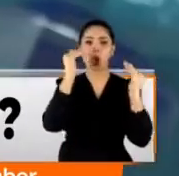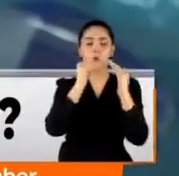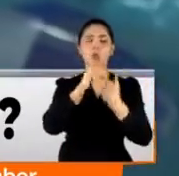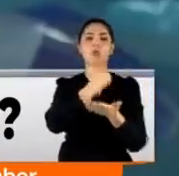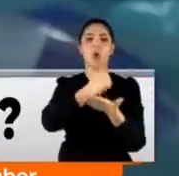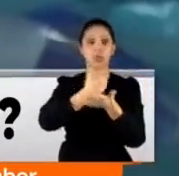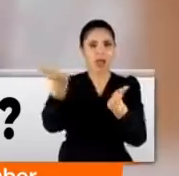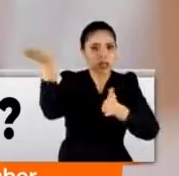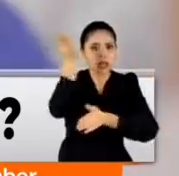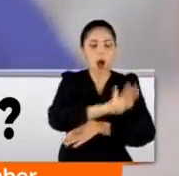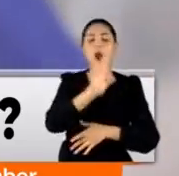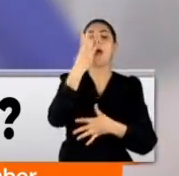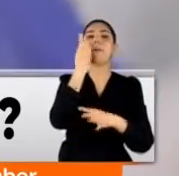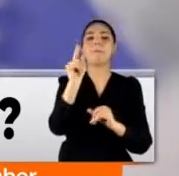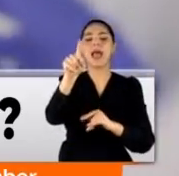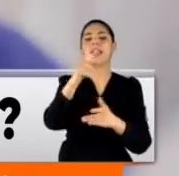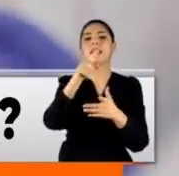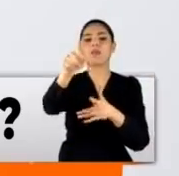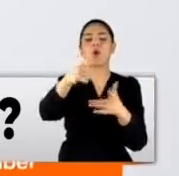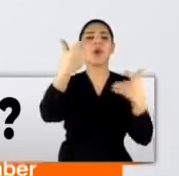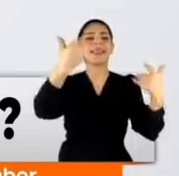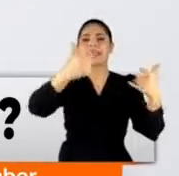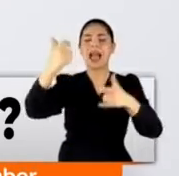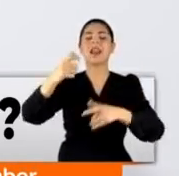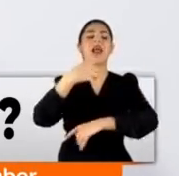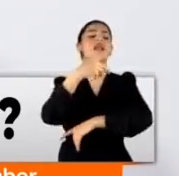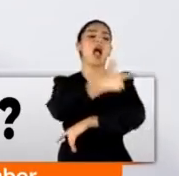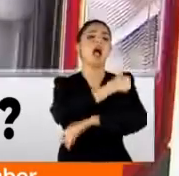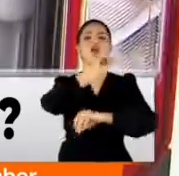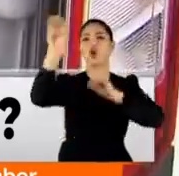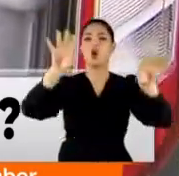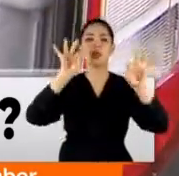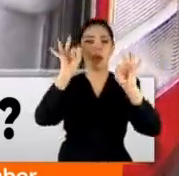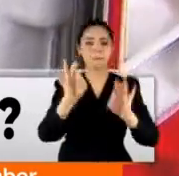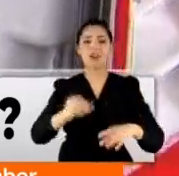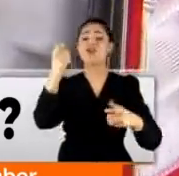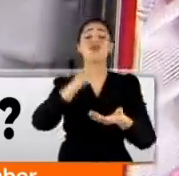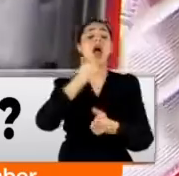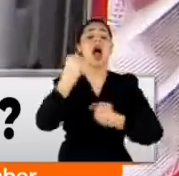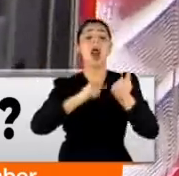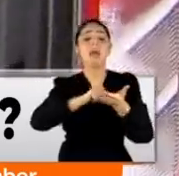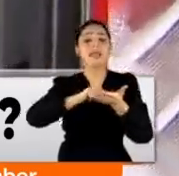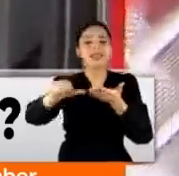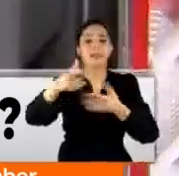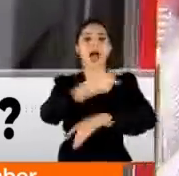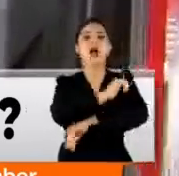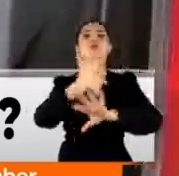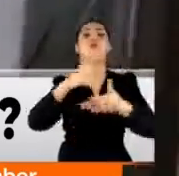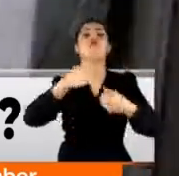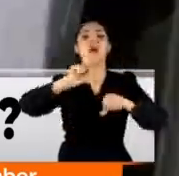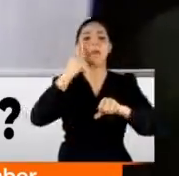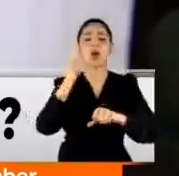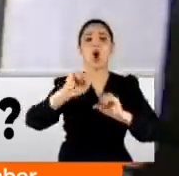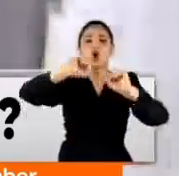onayı verdikten sonra belirlenen güzergahlarda aşılar dağıtılmaya başlayacak. Araçların tamamı aşıların bozulmaması için